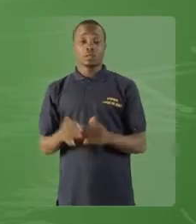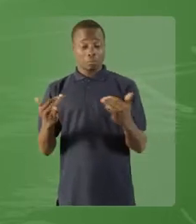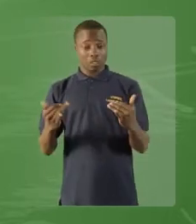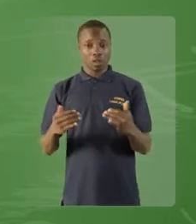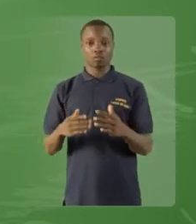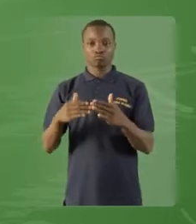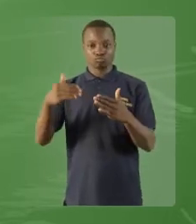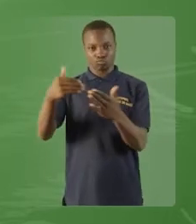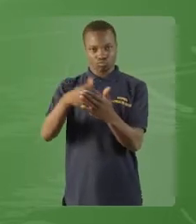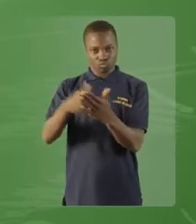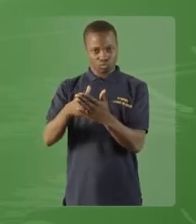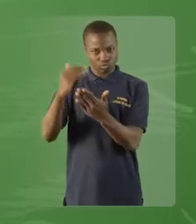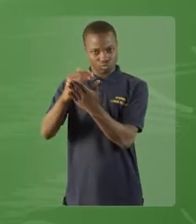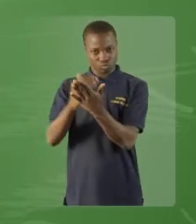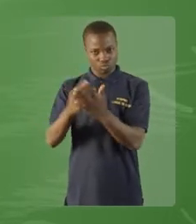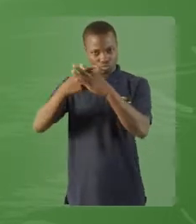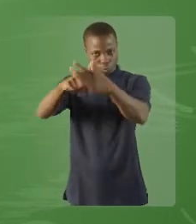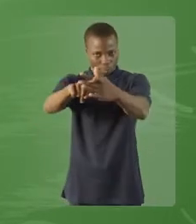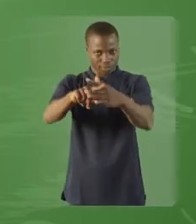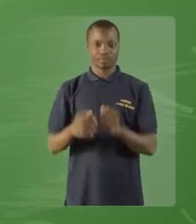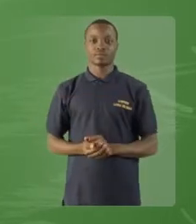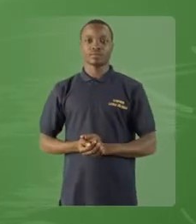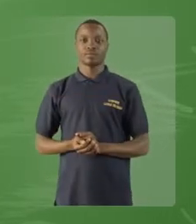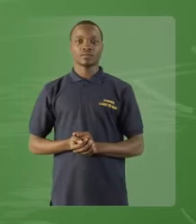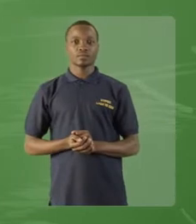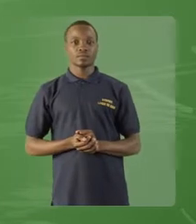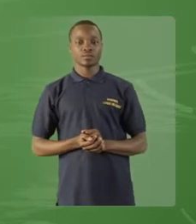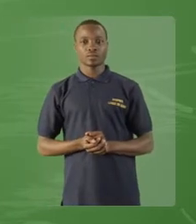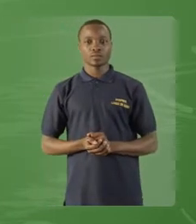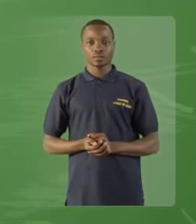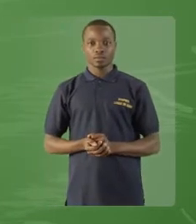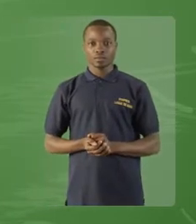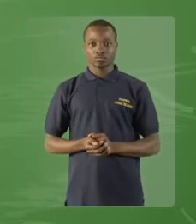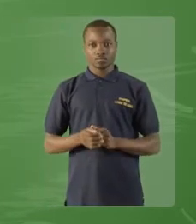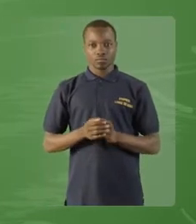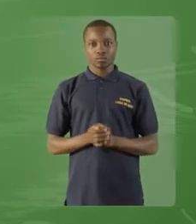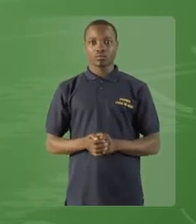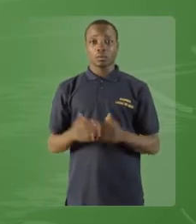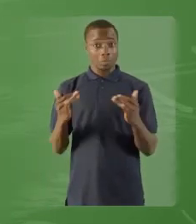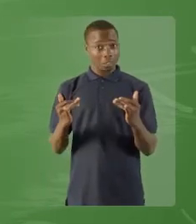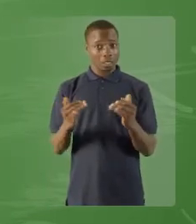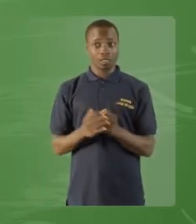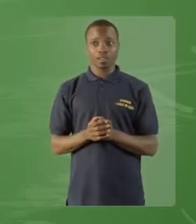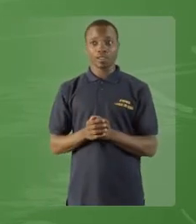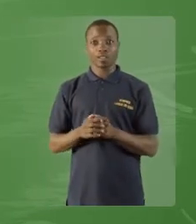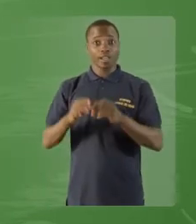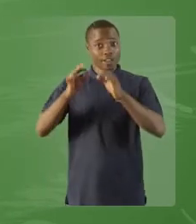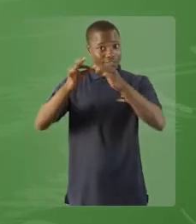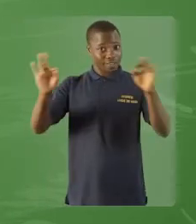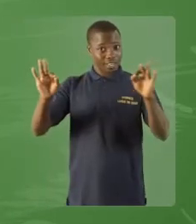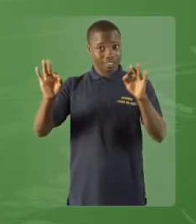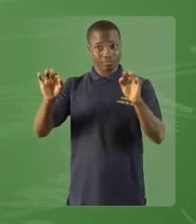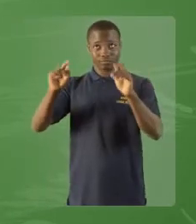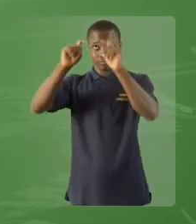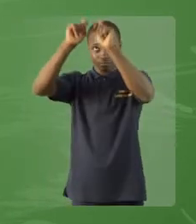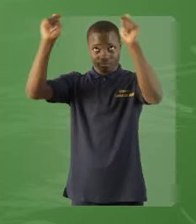Nous venons de finir notre correction de l'exercice des maisons. Nous entamons